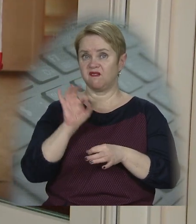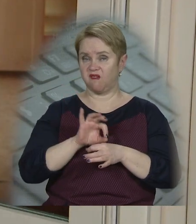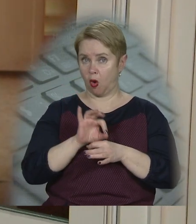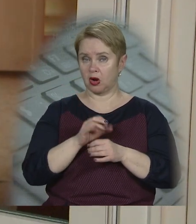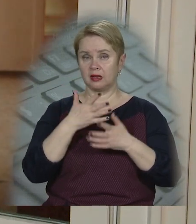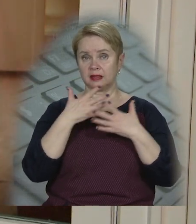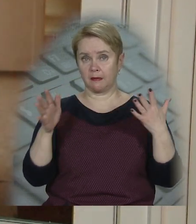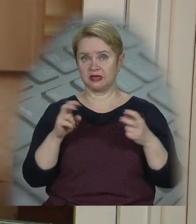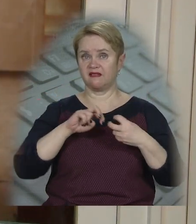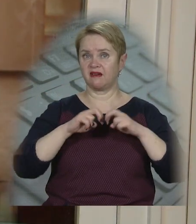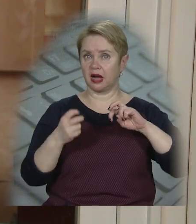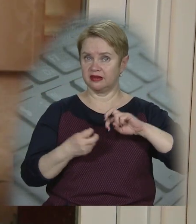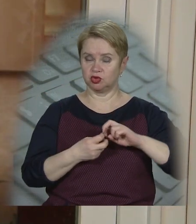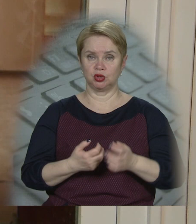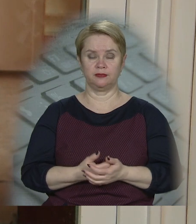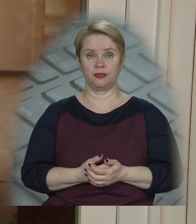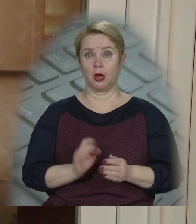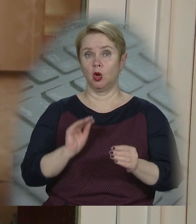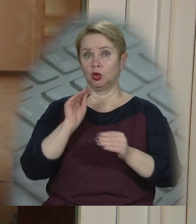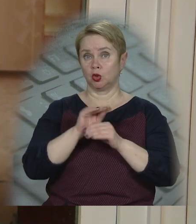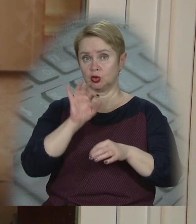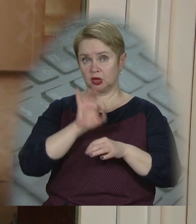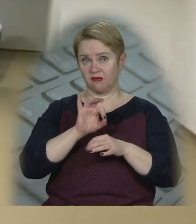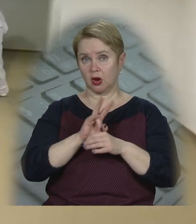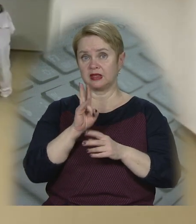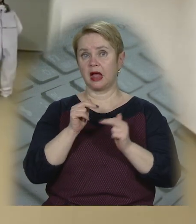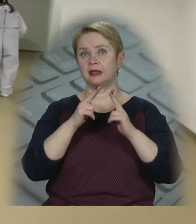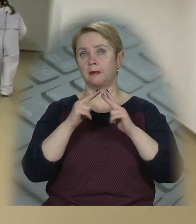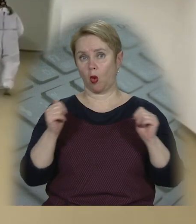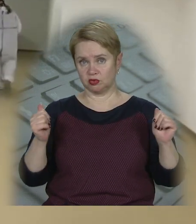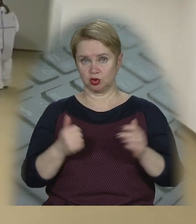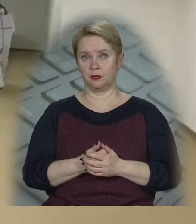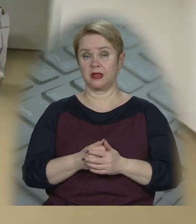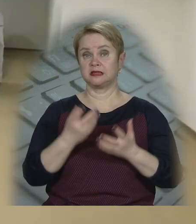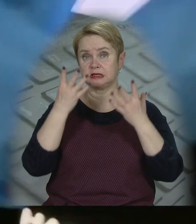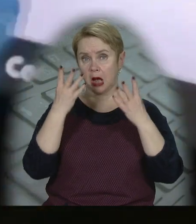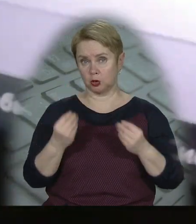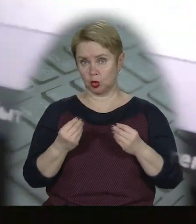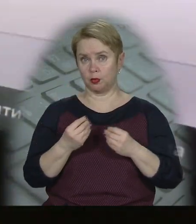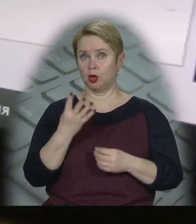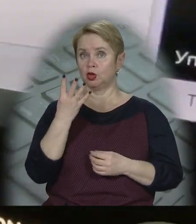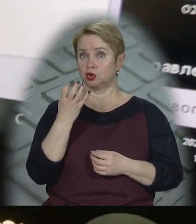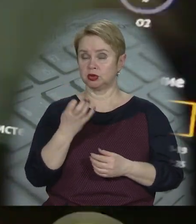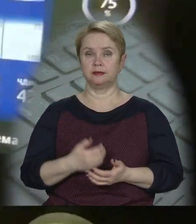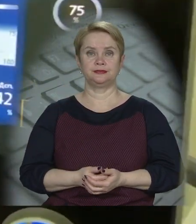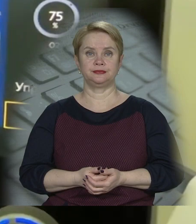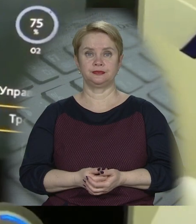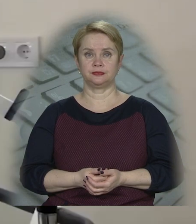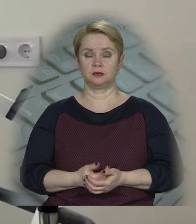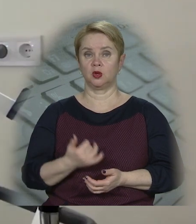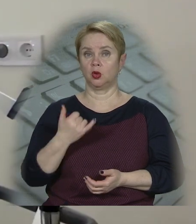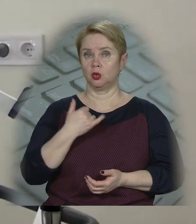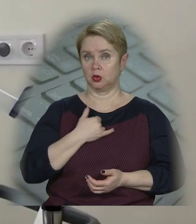хворих. Найбільше на Івано-Франківщині. Додалося хворих і на Дніпропетровщині. За добу їх понад чотири сотні.